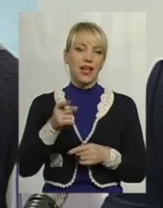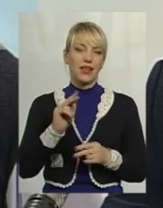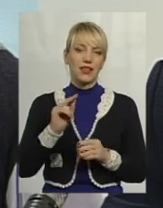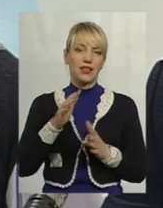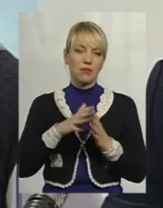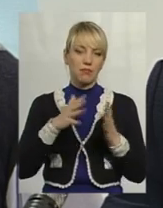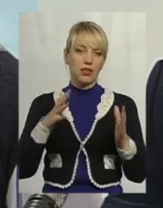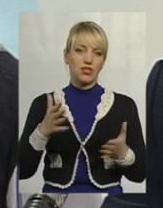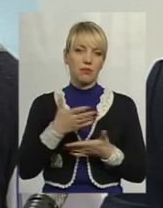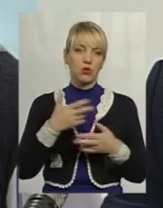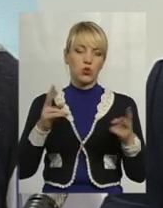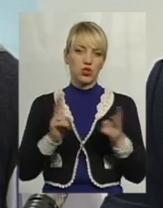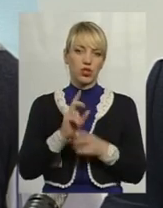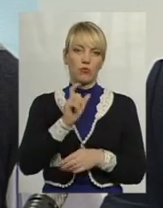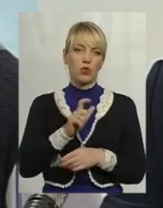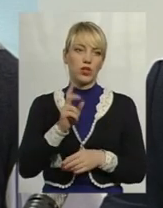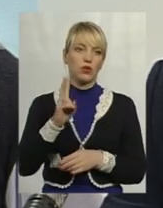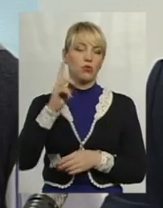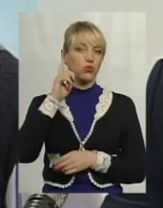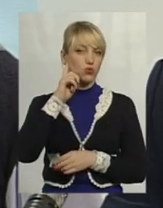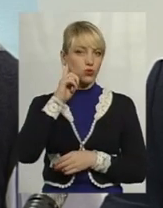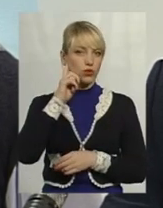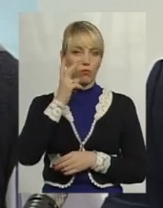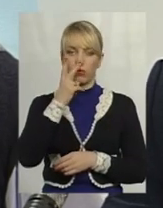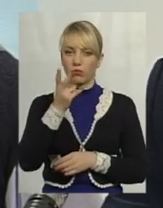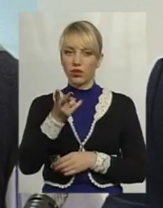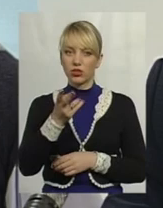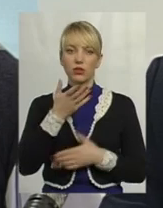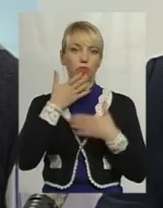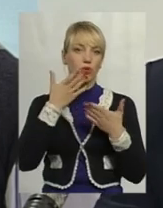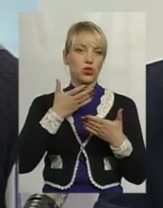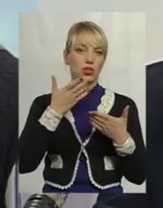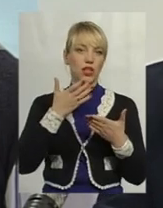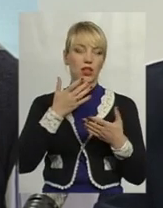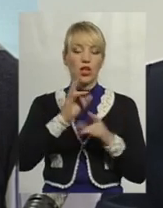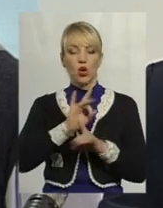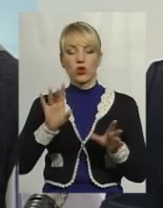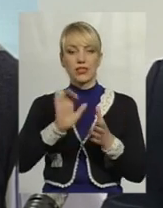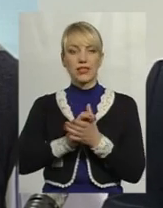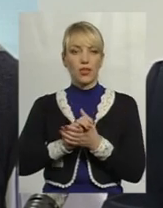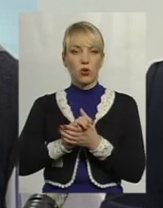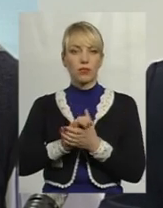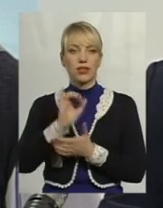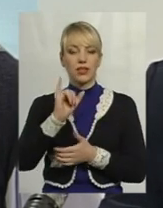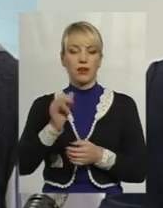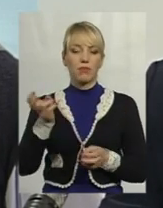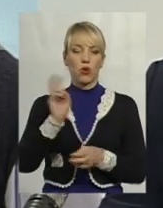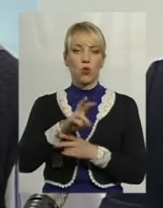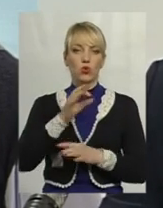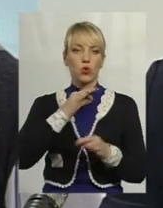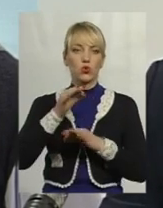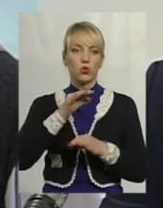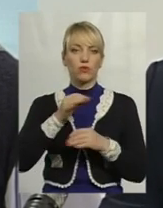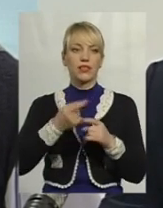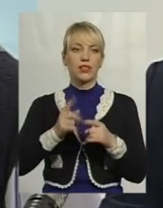більше ми зустрічаємо людей, які почули, побачили, прочитали, розказав знайомий, і приходять консультуватися тих,